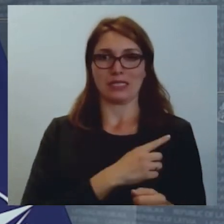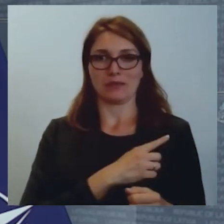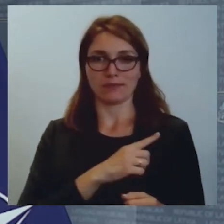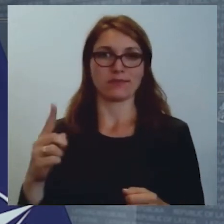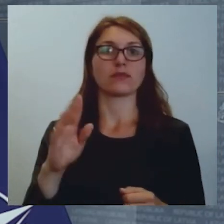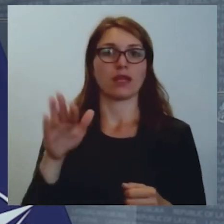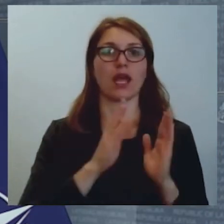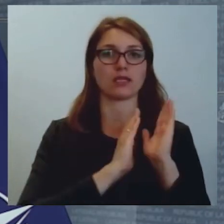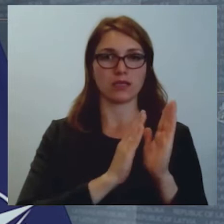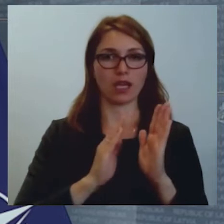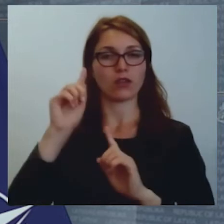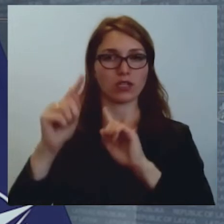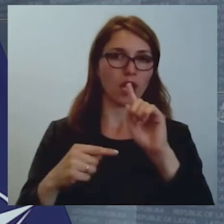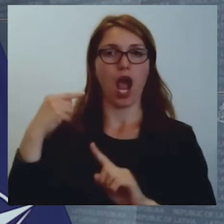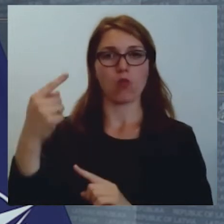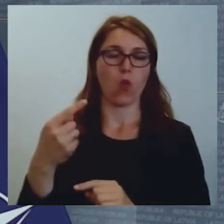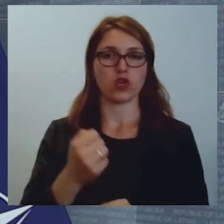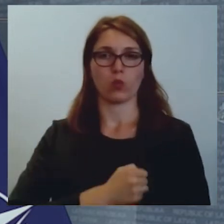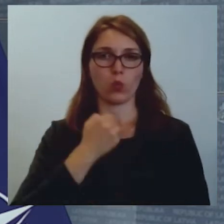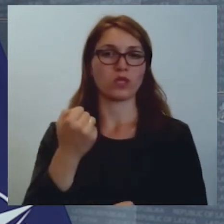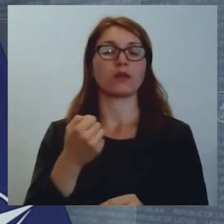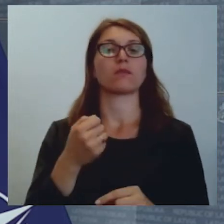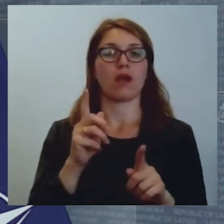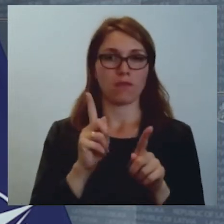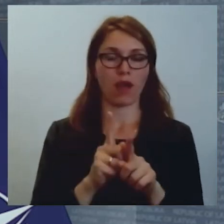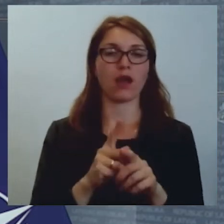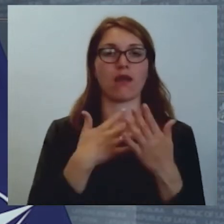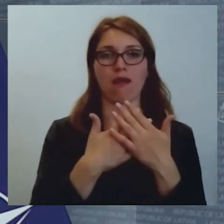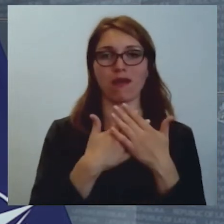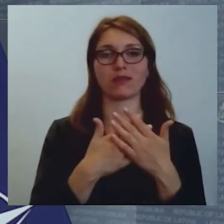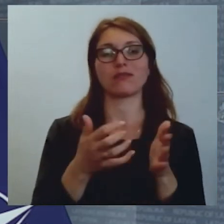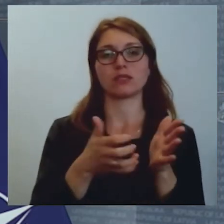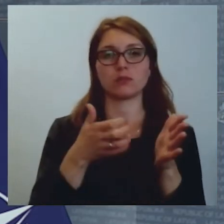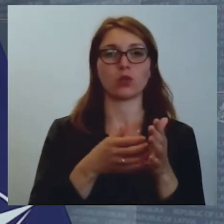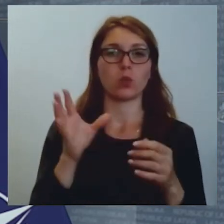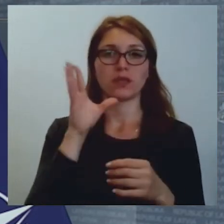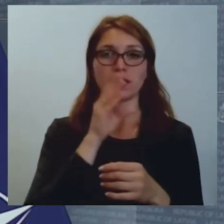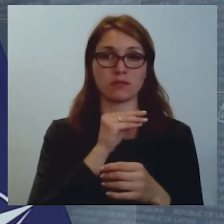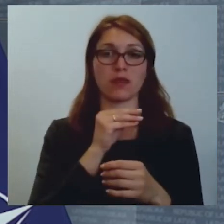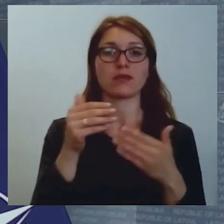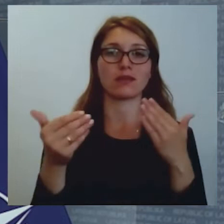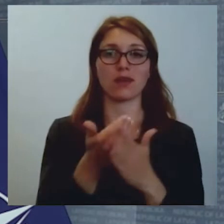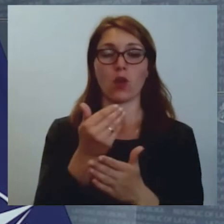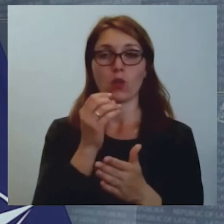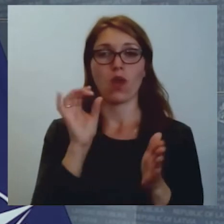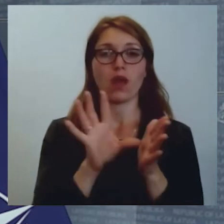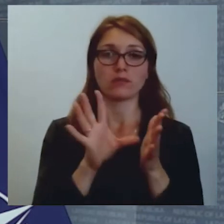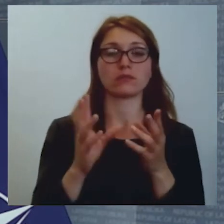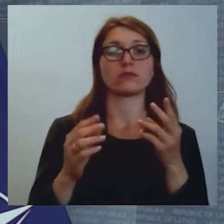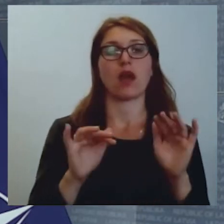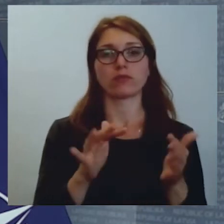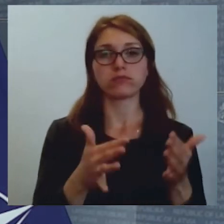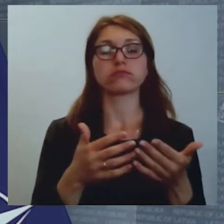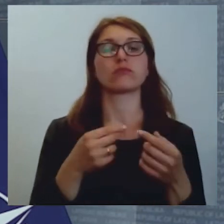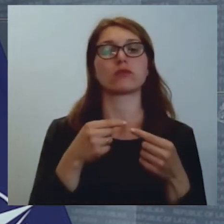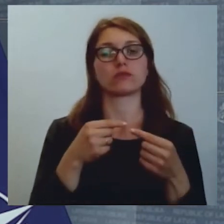nākamajiem izaicinājumiem un arī aktīvi izmantot iespējas jaunu energo resursu